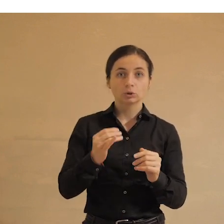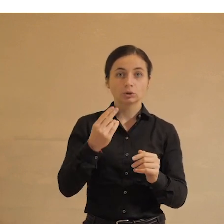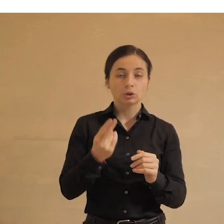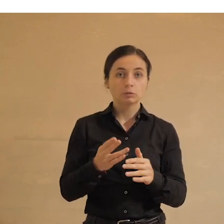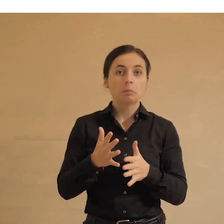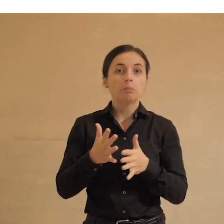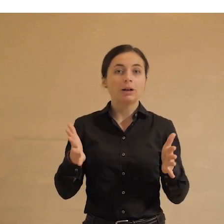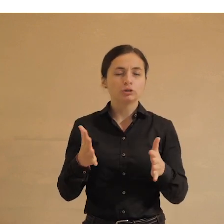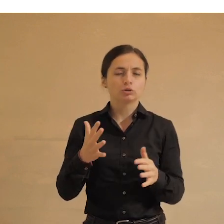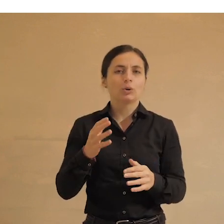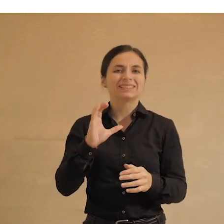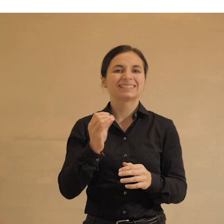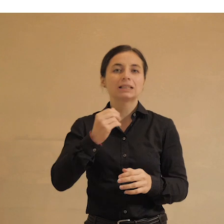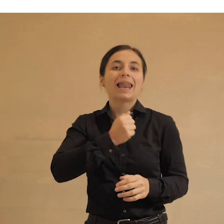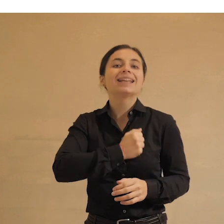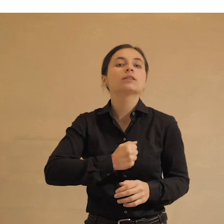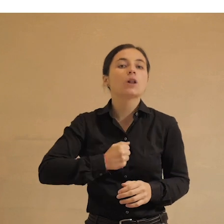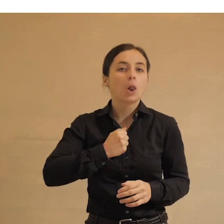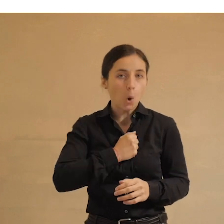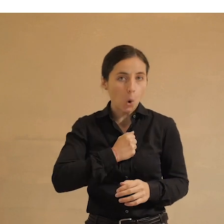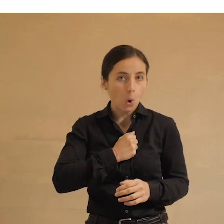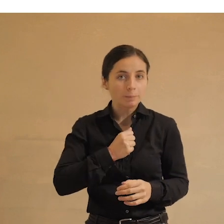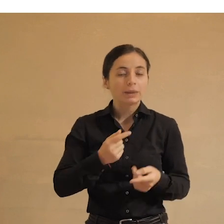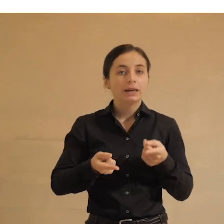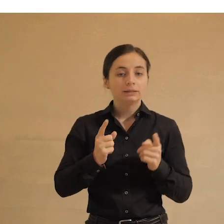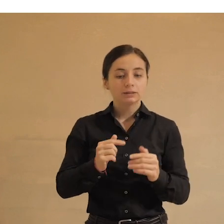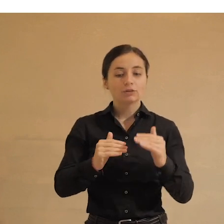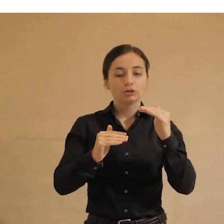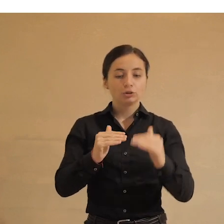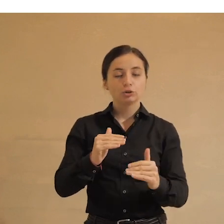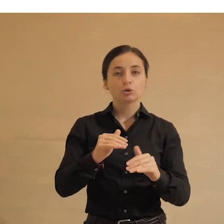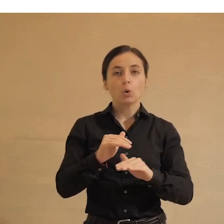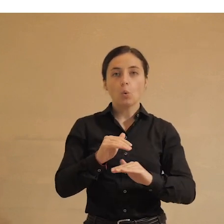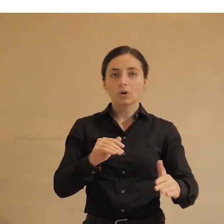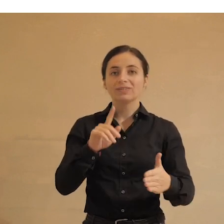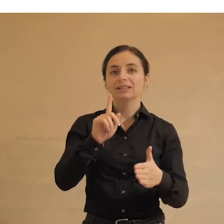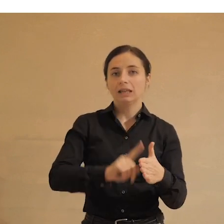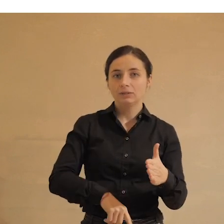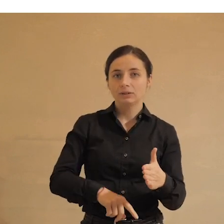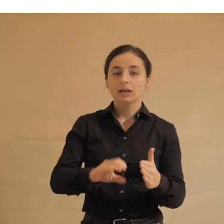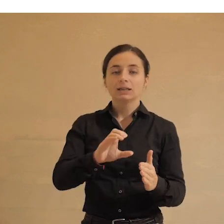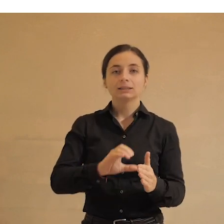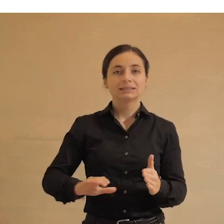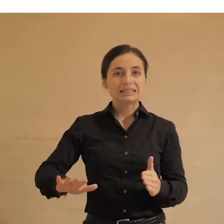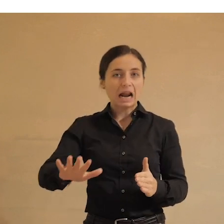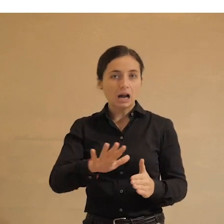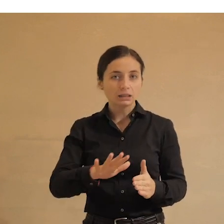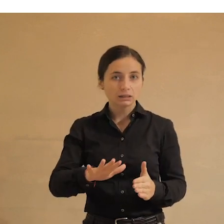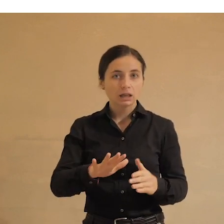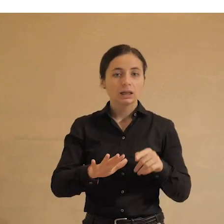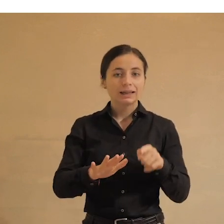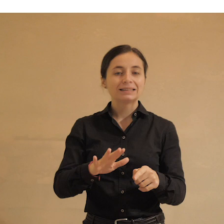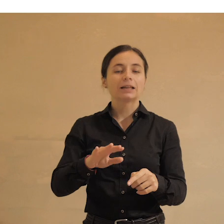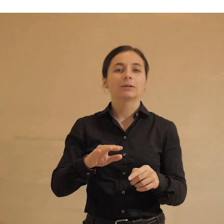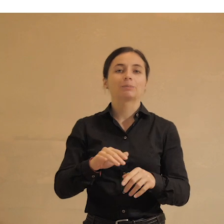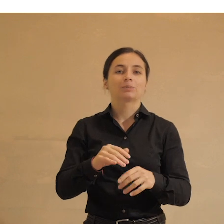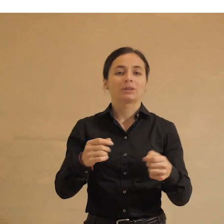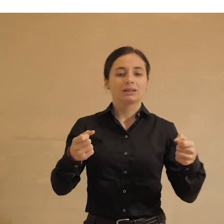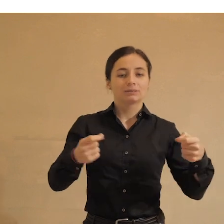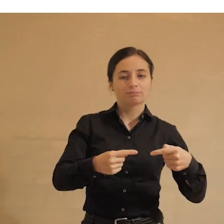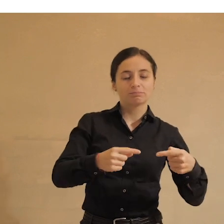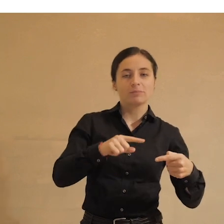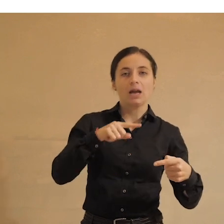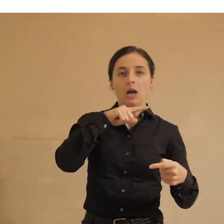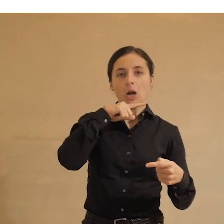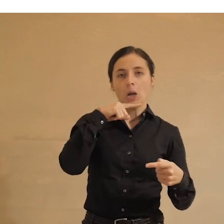большим социальным злом. И действительно низкий уровень доверия в странах коррелирует с низким уровнем их экономического развития.